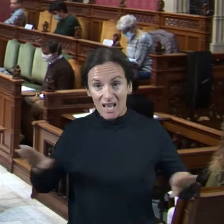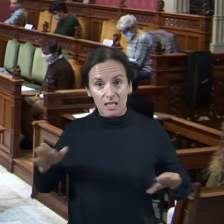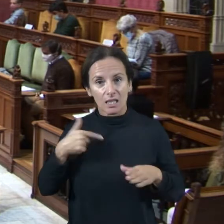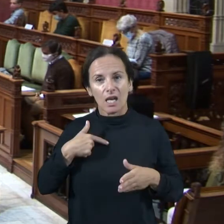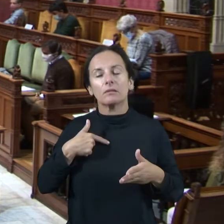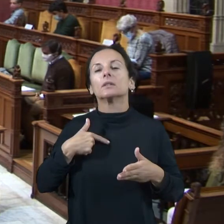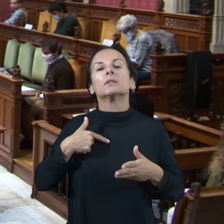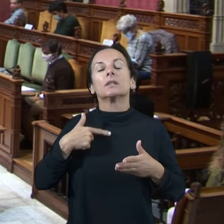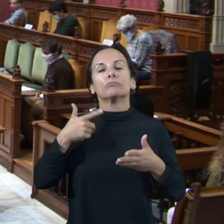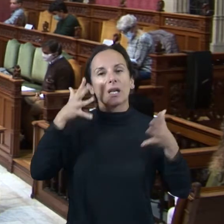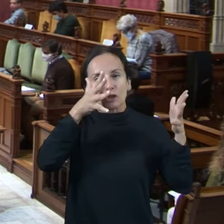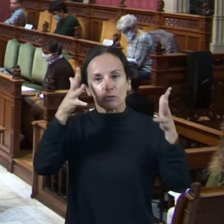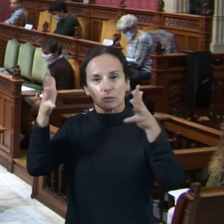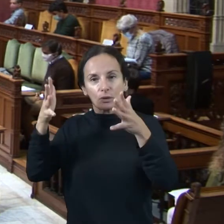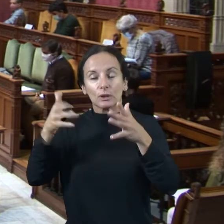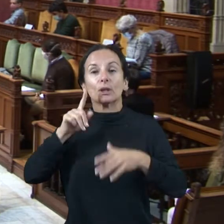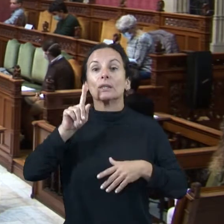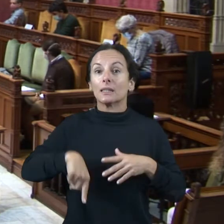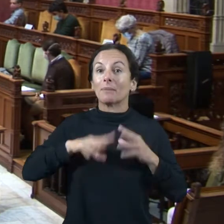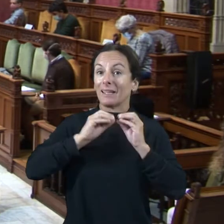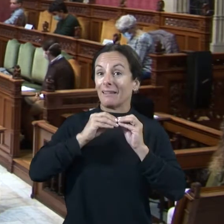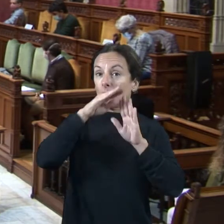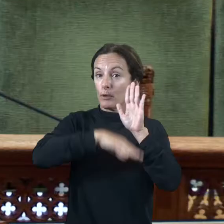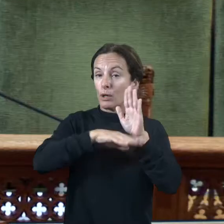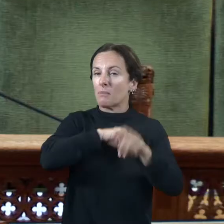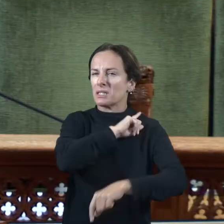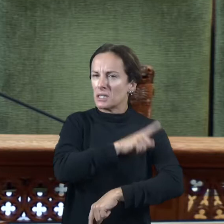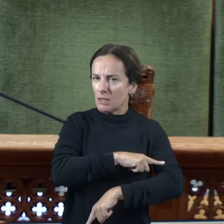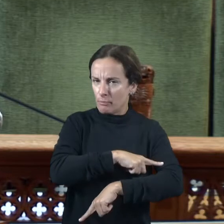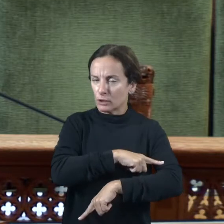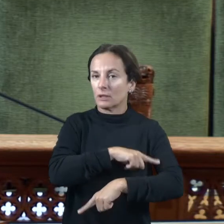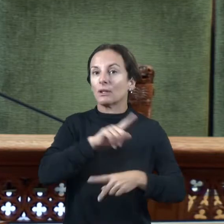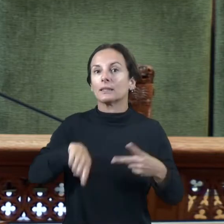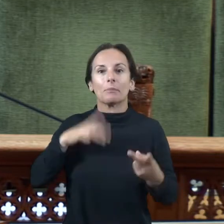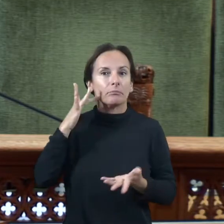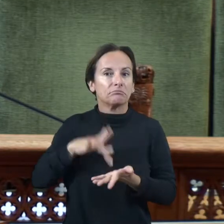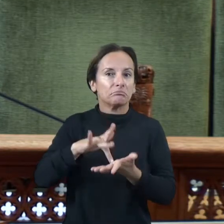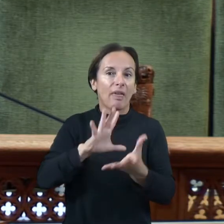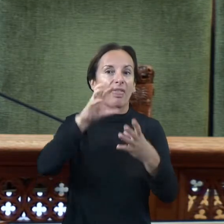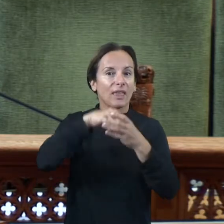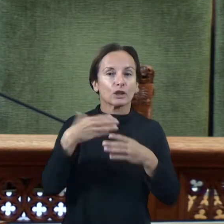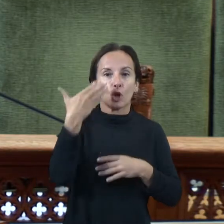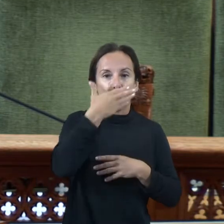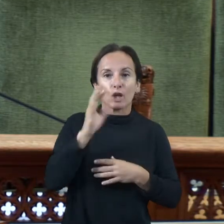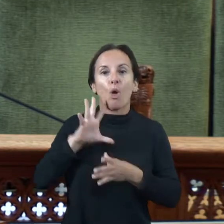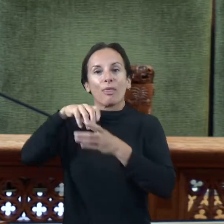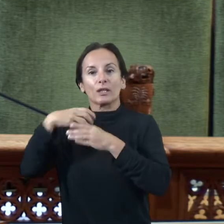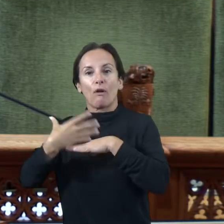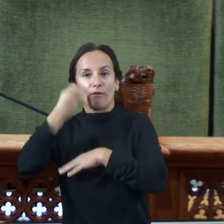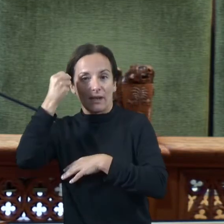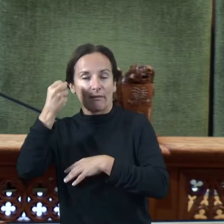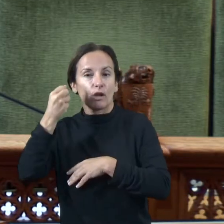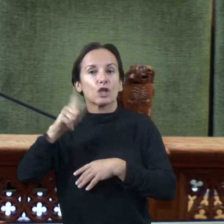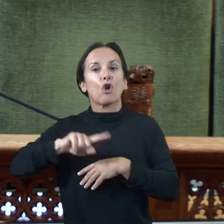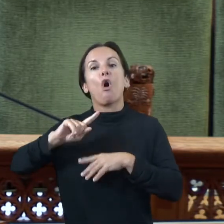millorant la celebració i actualització dels programes esportius i esdeveniments tant dins àmbit purament escolar àmbit federat i àmbit d'esport